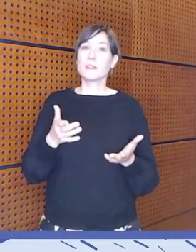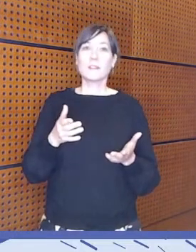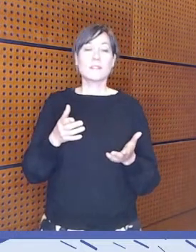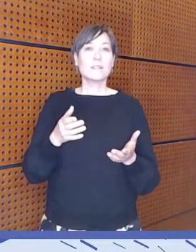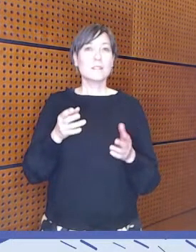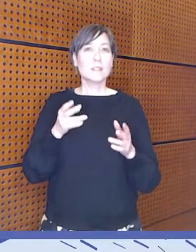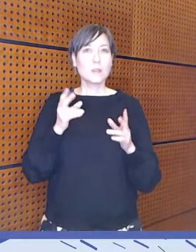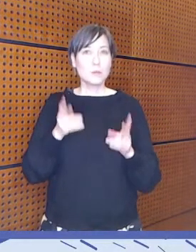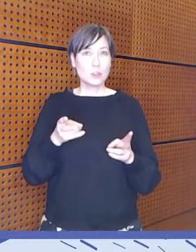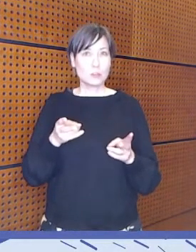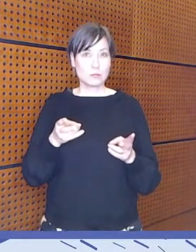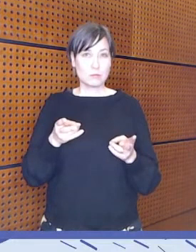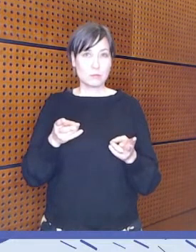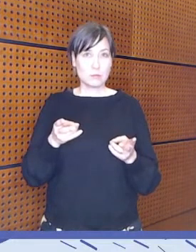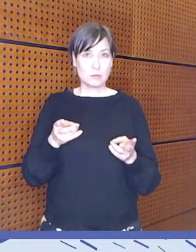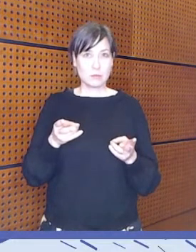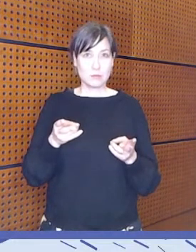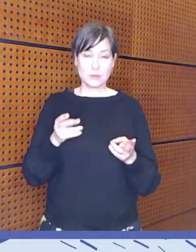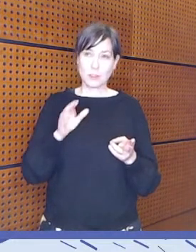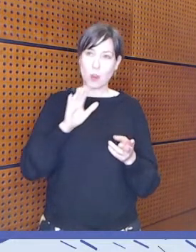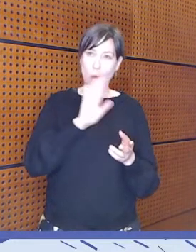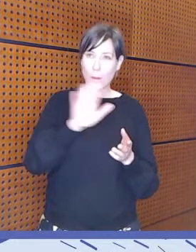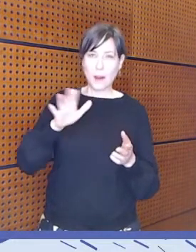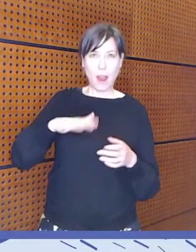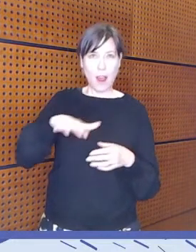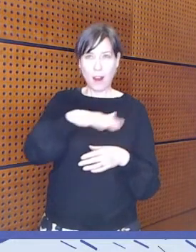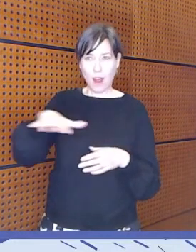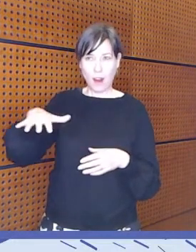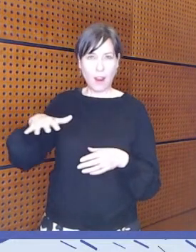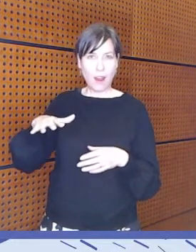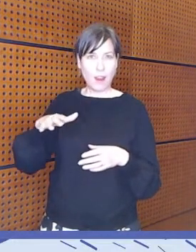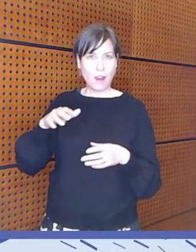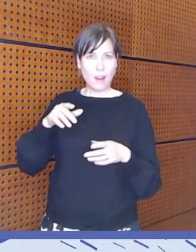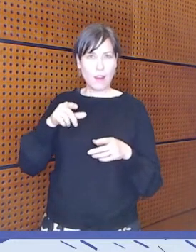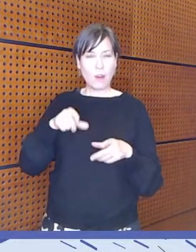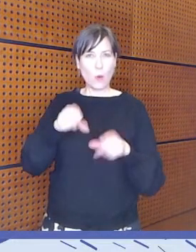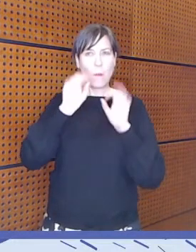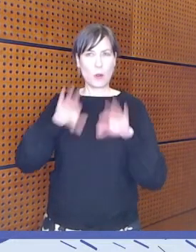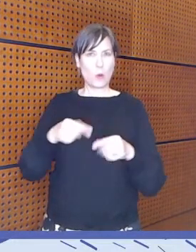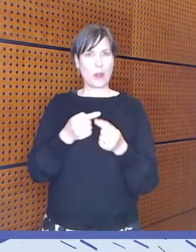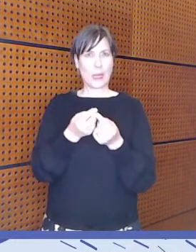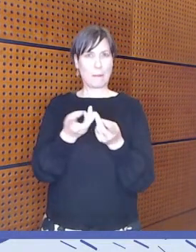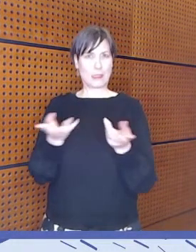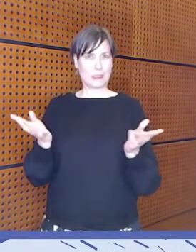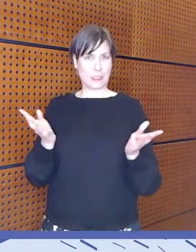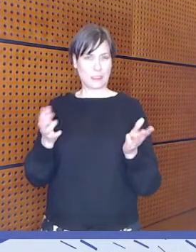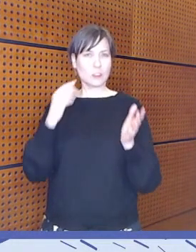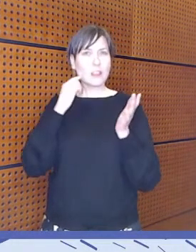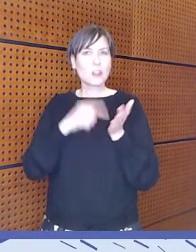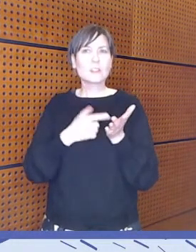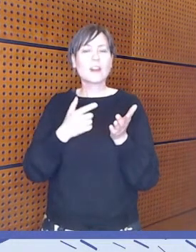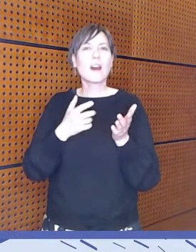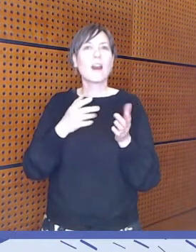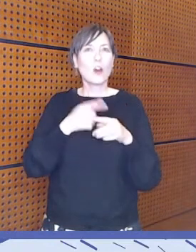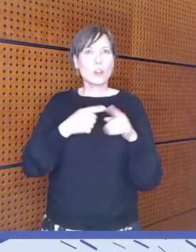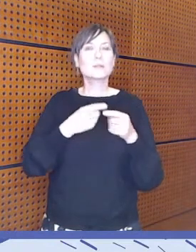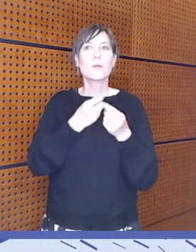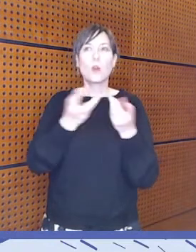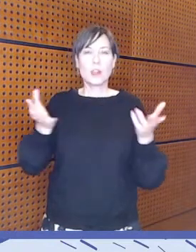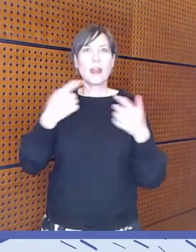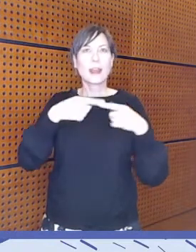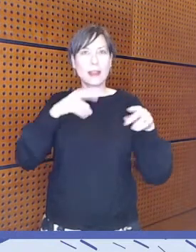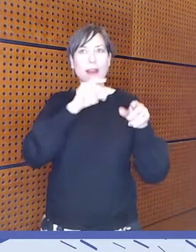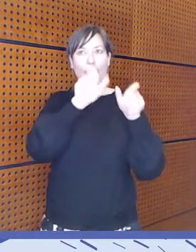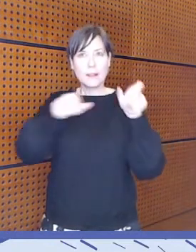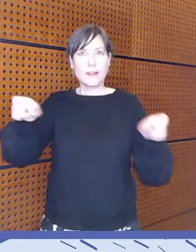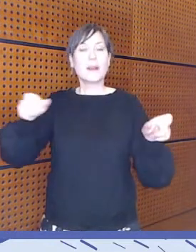omilla alallaan just tätä representaatioa ja tätä näkyvyyttä? Että onko siinä tullut muutoksia